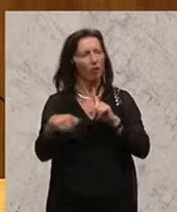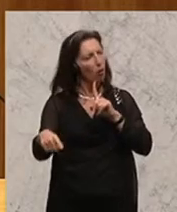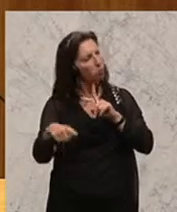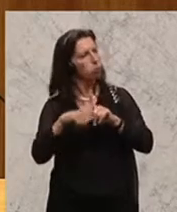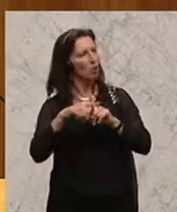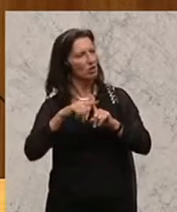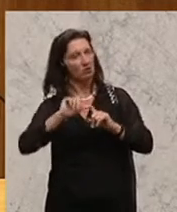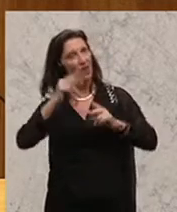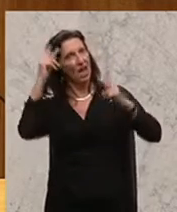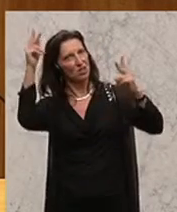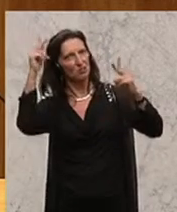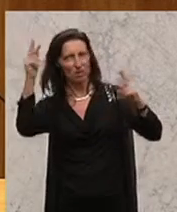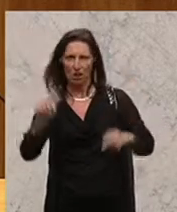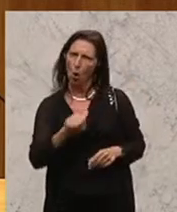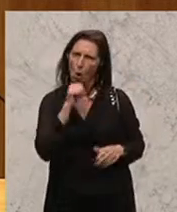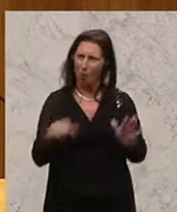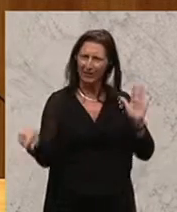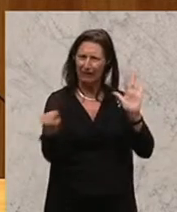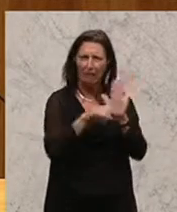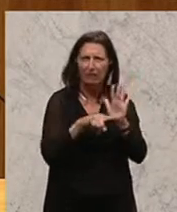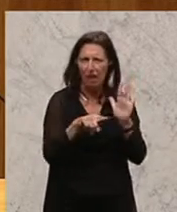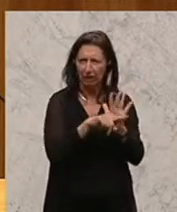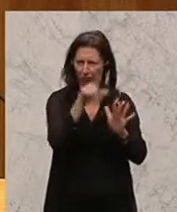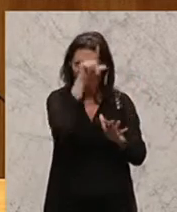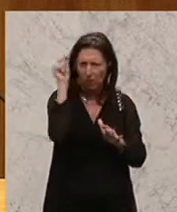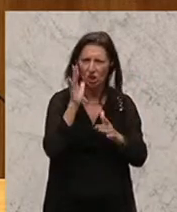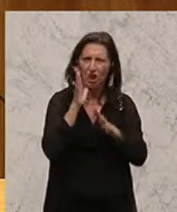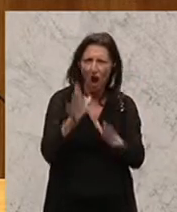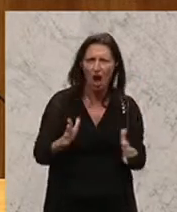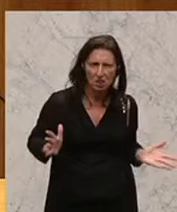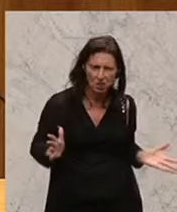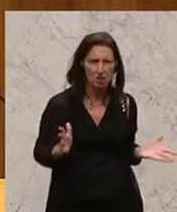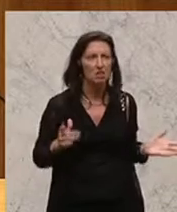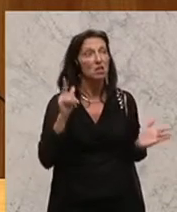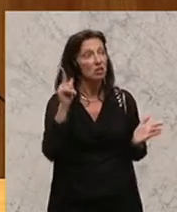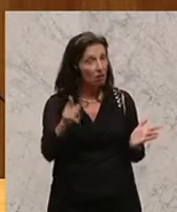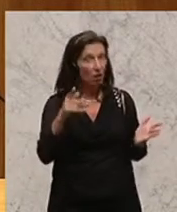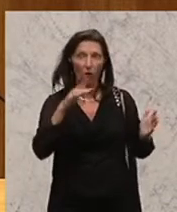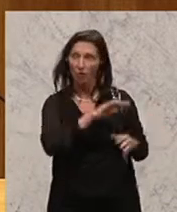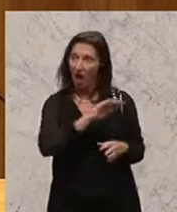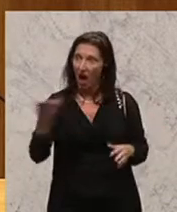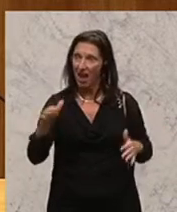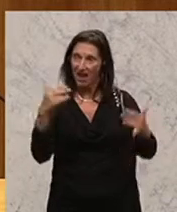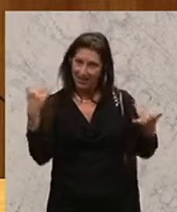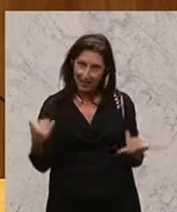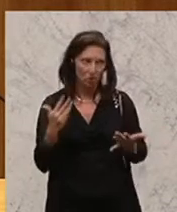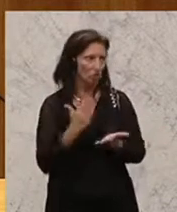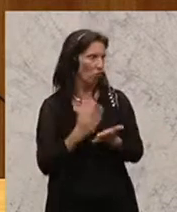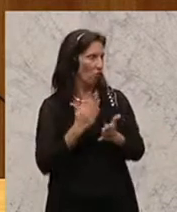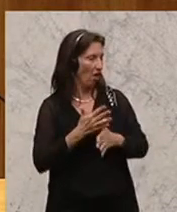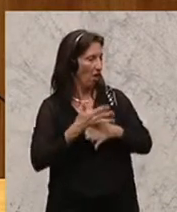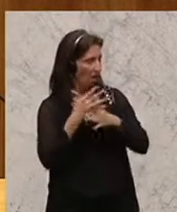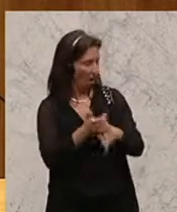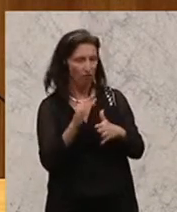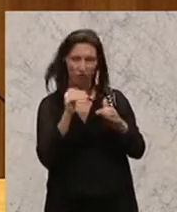Misanthropie. Das ist nicht das, was ich unterstütze. Im Gegenteil, guter Wille und der Dank an alle, die heute schon helfen, unterstützen, ist angesagt.